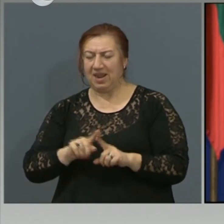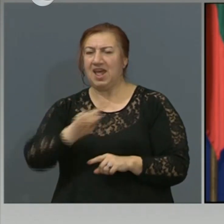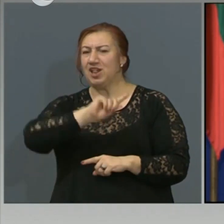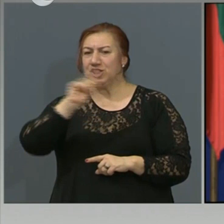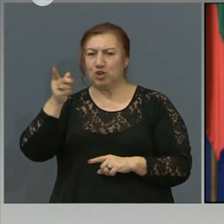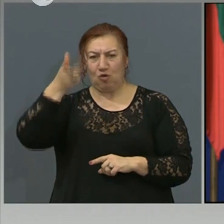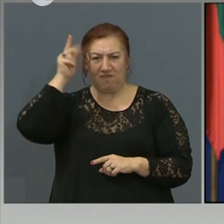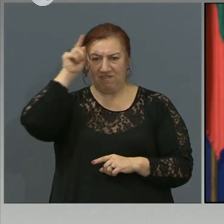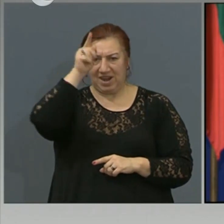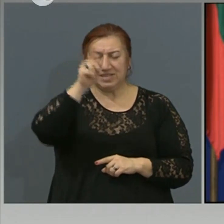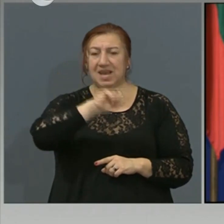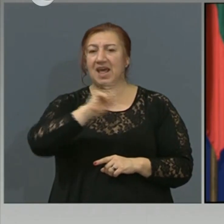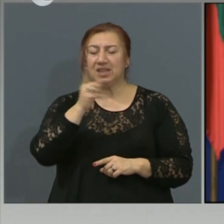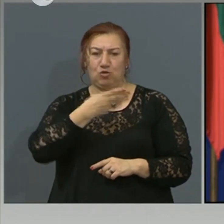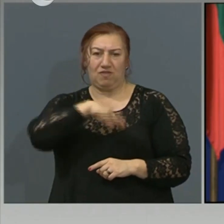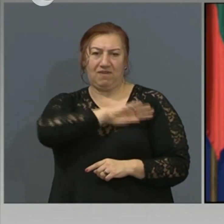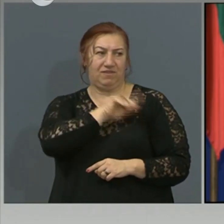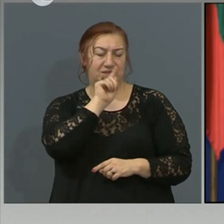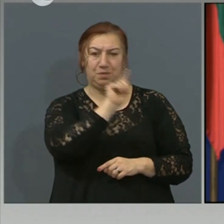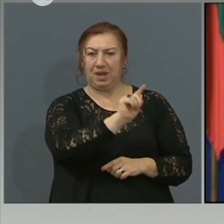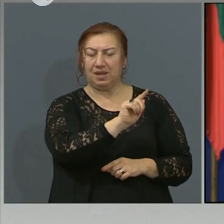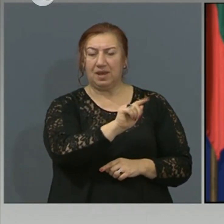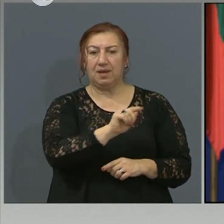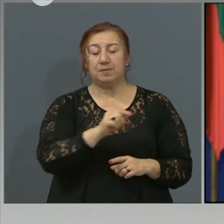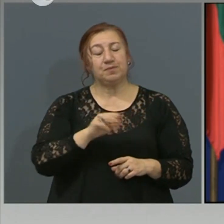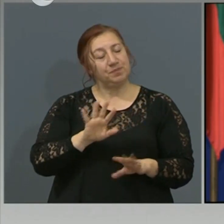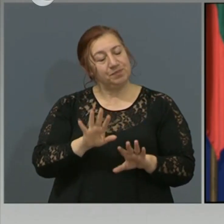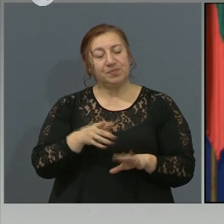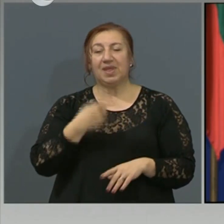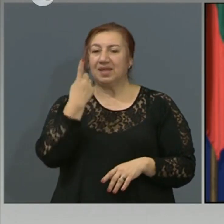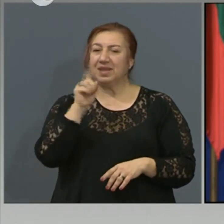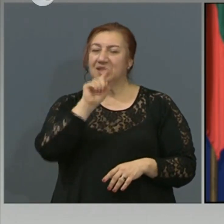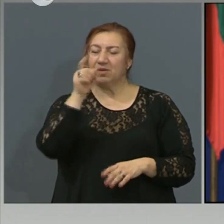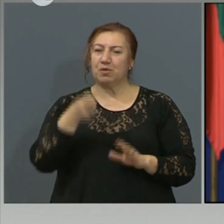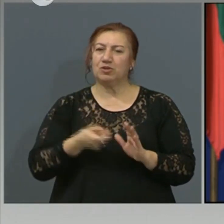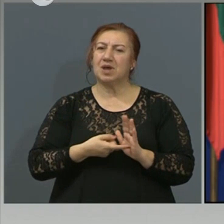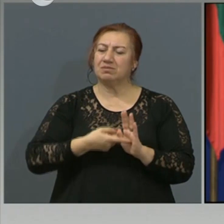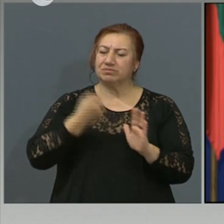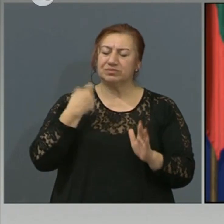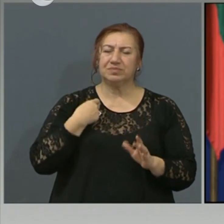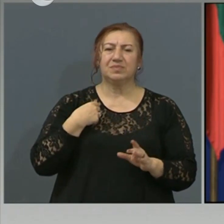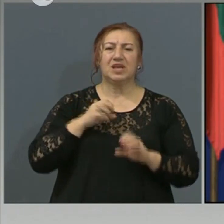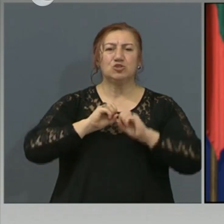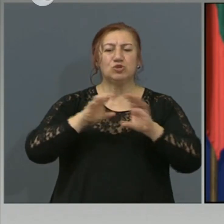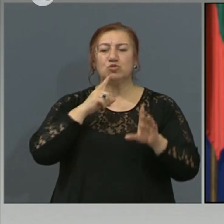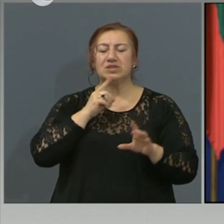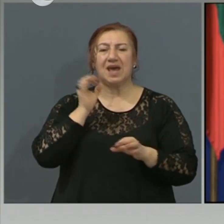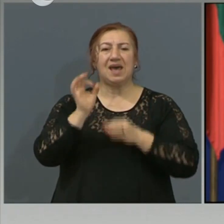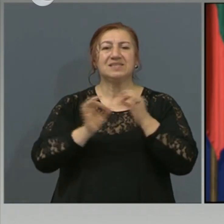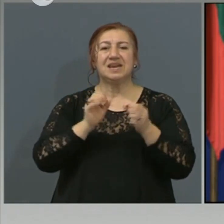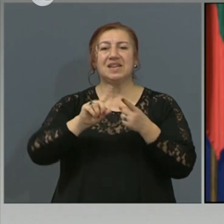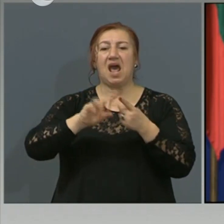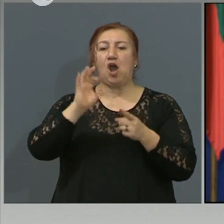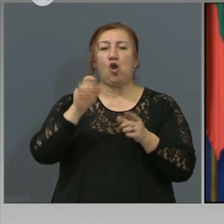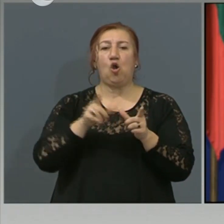тези болни. Господин генерал, един въпрос, провокиран от съобщението на доцент Попов за заразена комуна, арестант